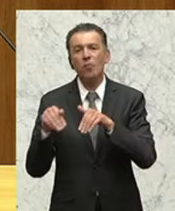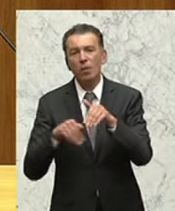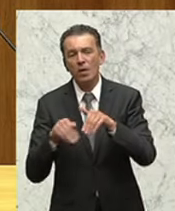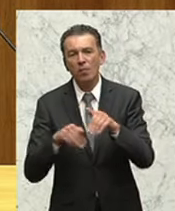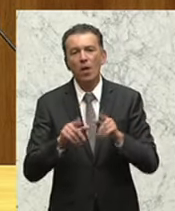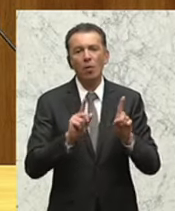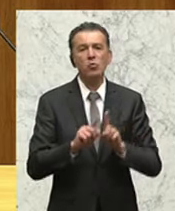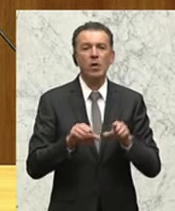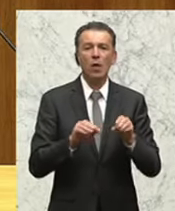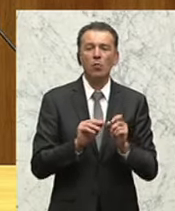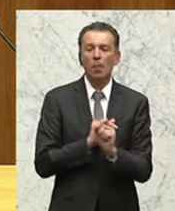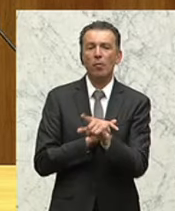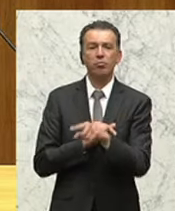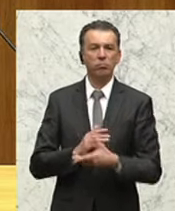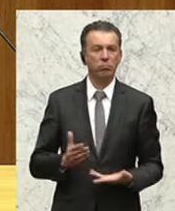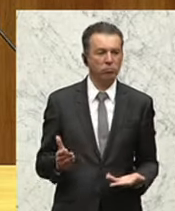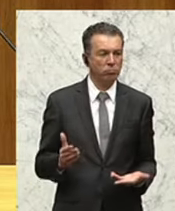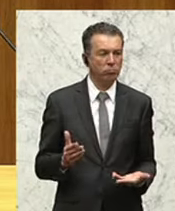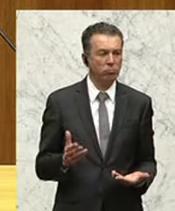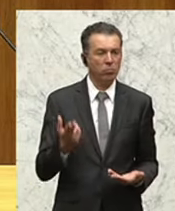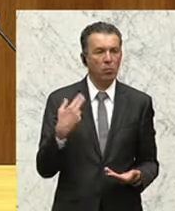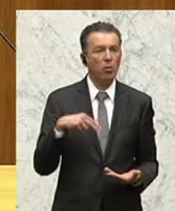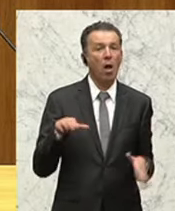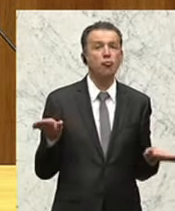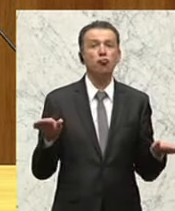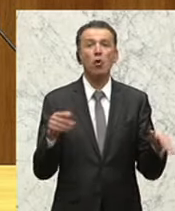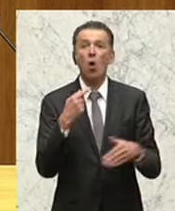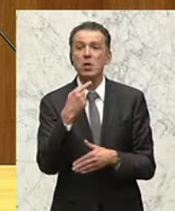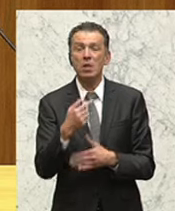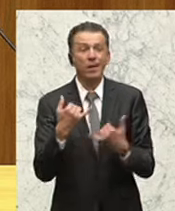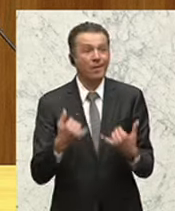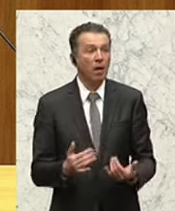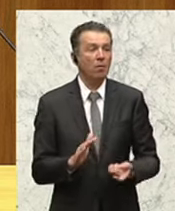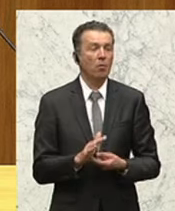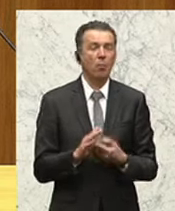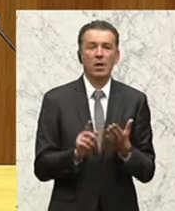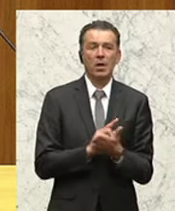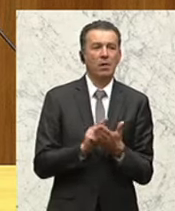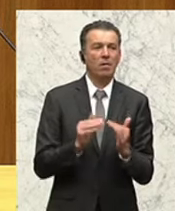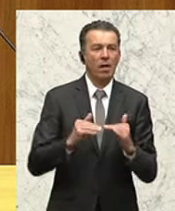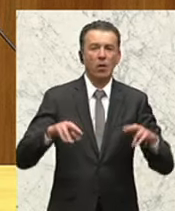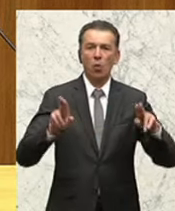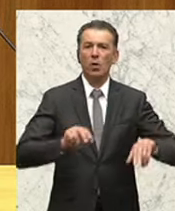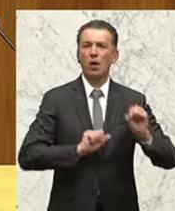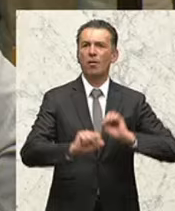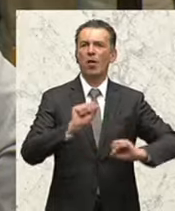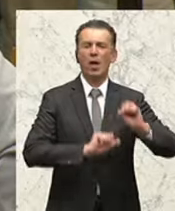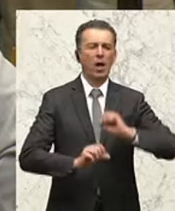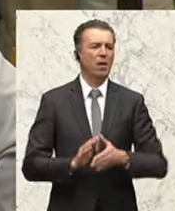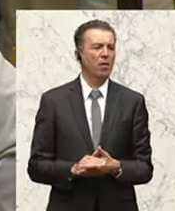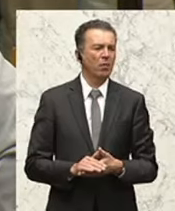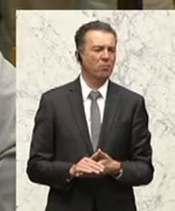noch seine Stellungnahme geben. Und wenn der Herr Strolz jetzt sagt, das ist jetzt unbedingt der Zeitpunkt, die Grundrechte zu verteidigen.